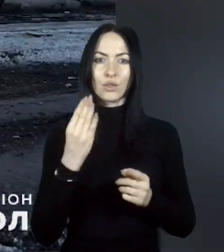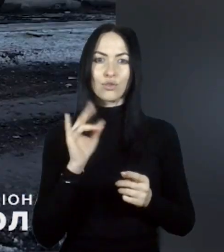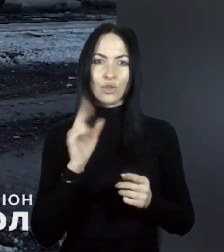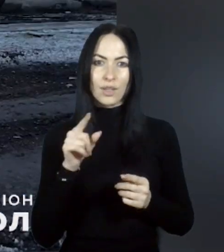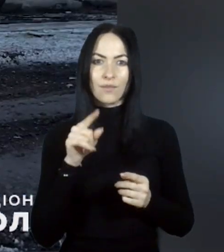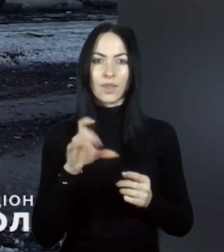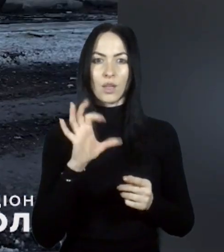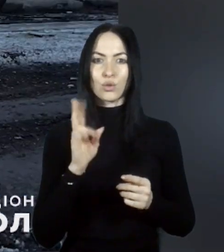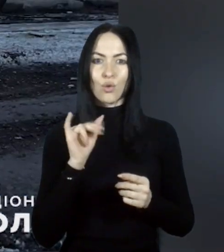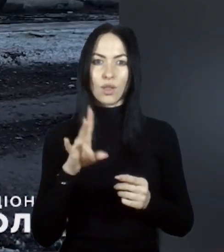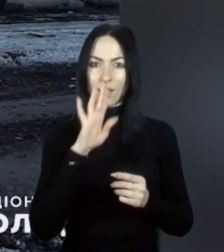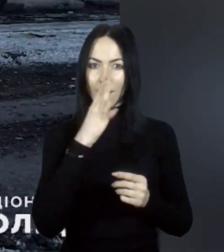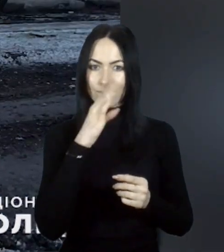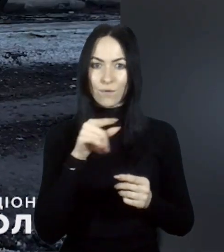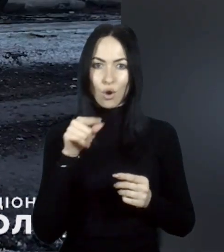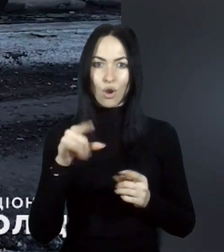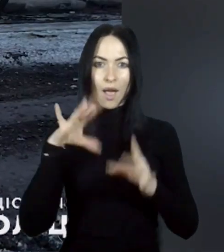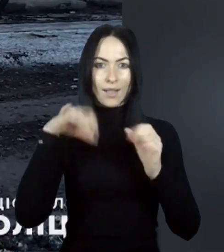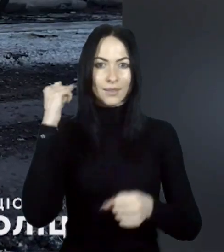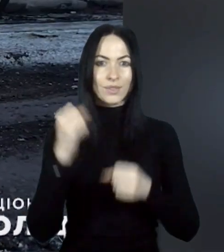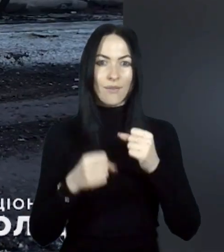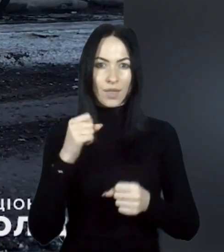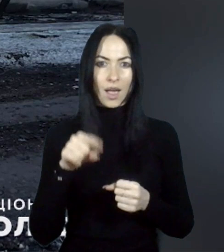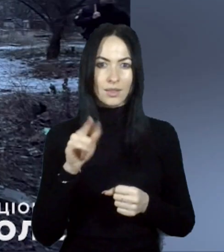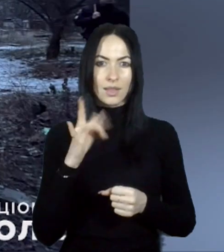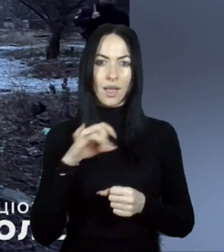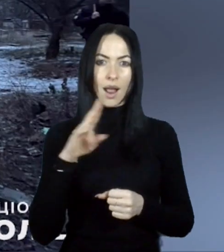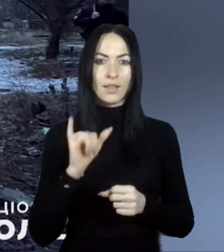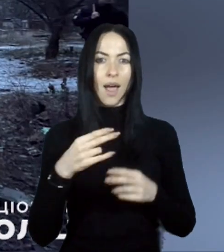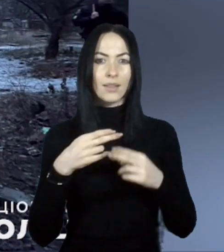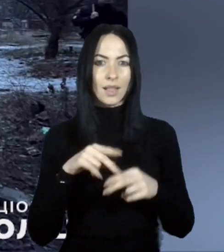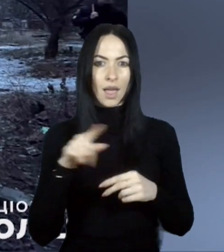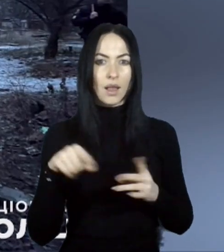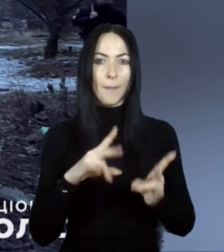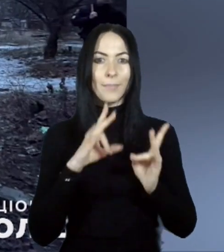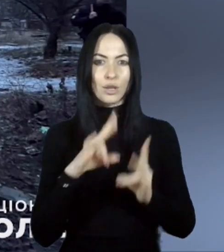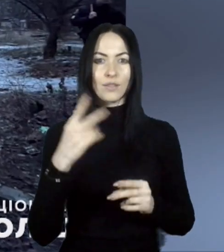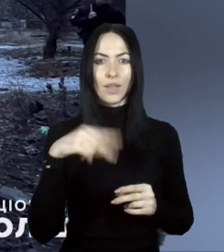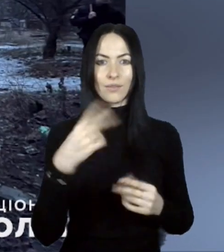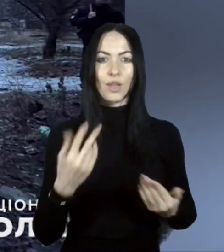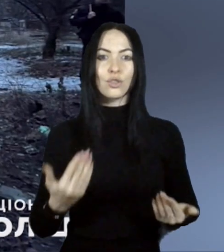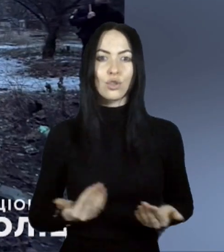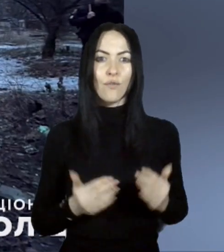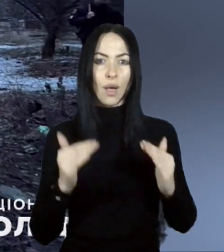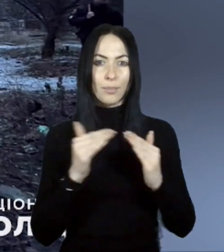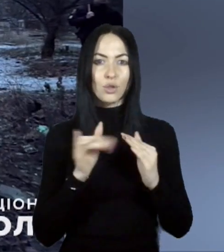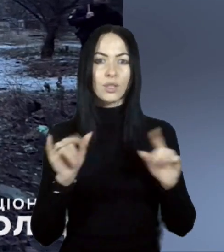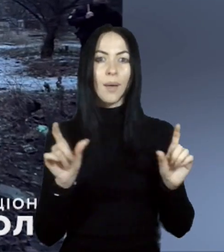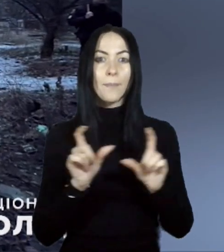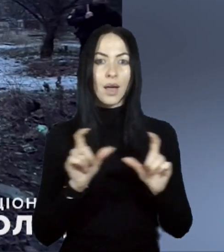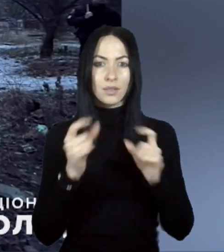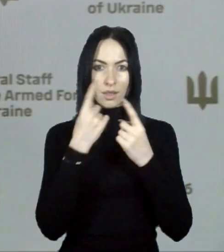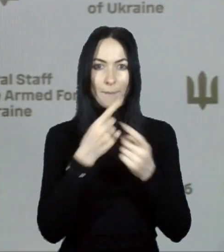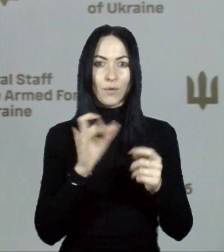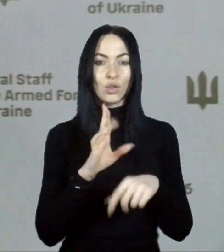Сокіл. Ворог гатив з авіації, РСЗВ «Град» та артилерії. Пошкоджено 22 житлових будинки та магазин, повідомили в поліції